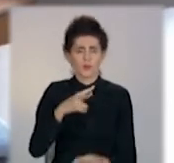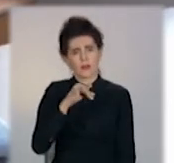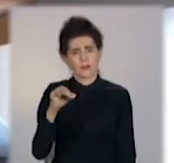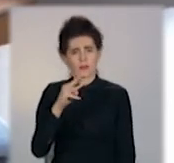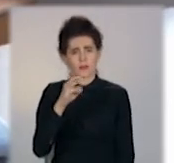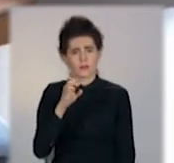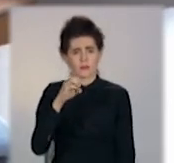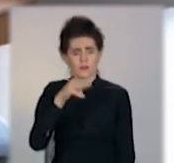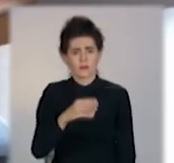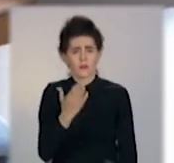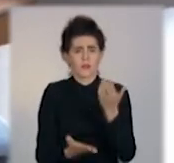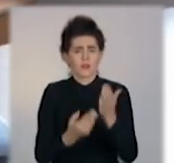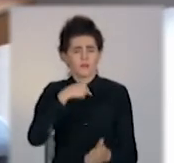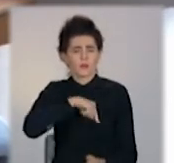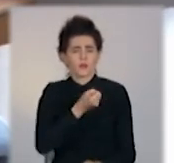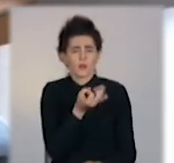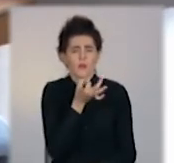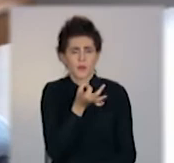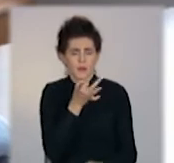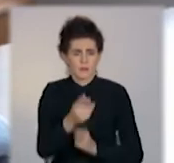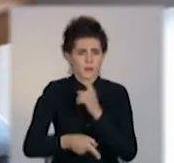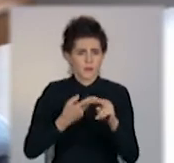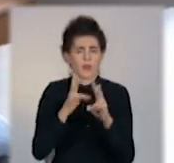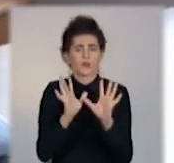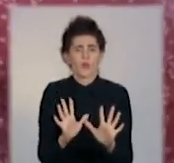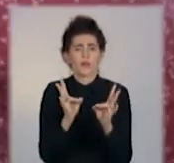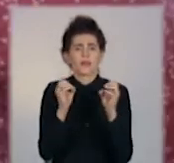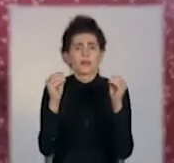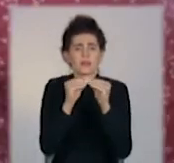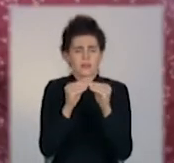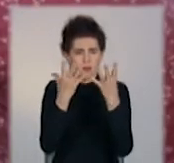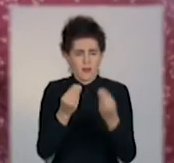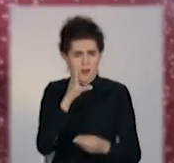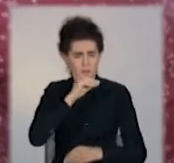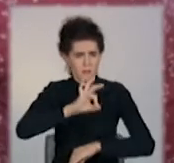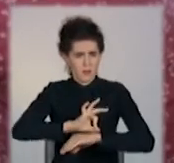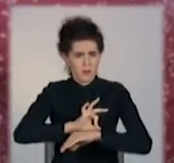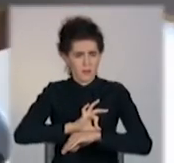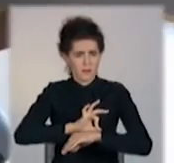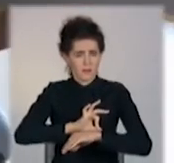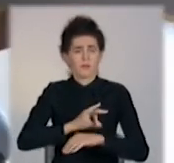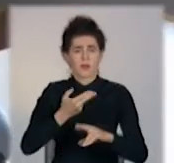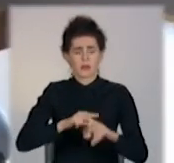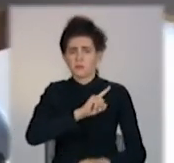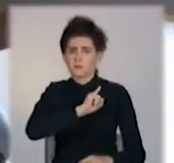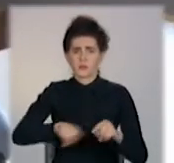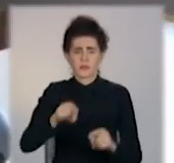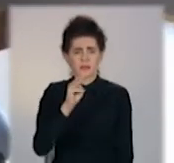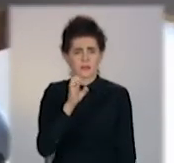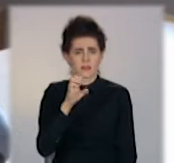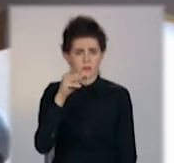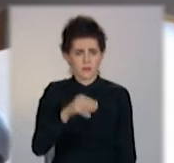якщо імуноглобулини починають вироблятися на десяті сутки болезни? Нерраціонально. Бістрі тесты, о которых